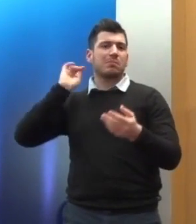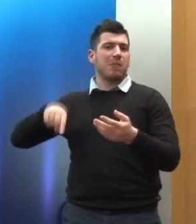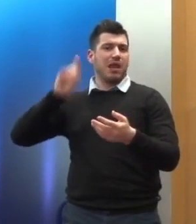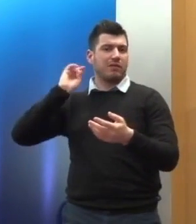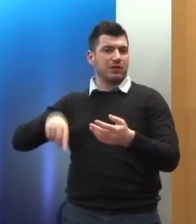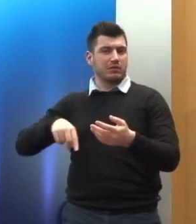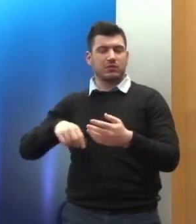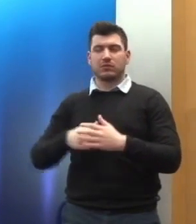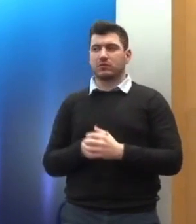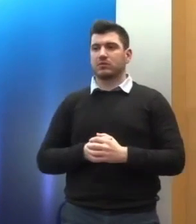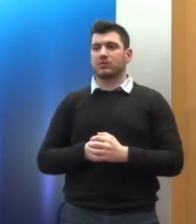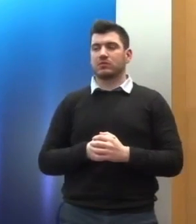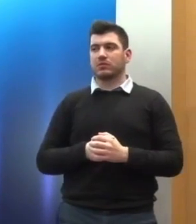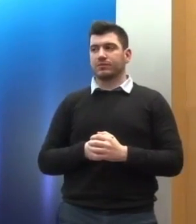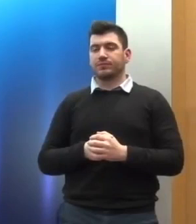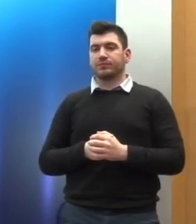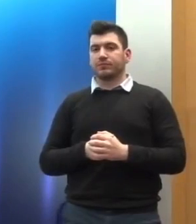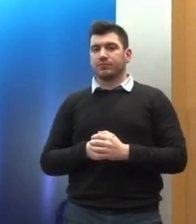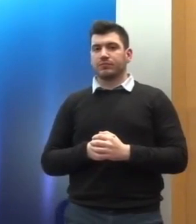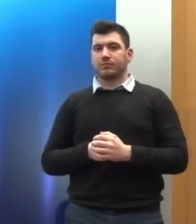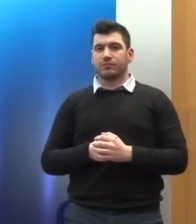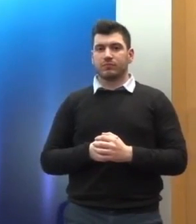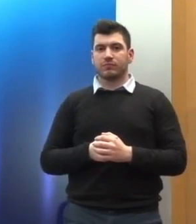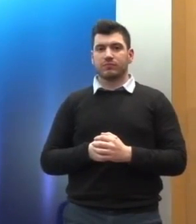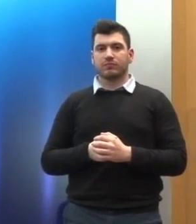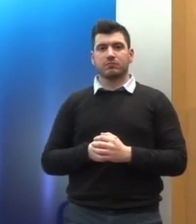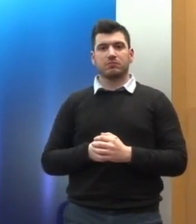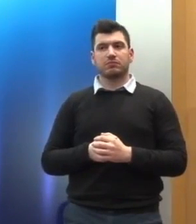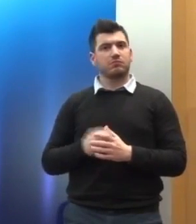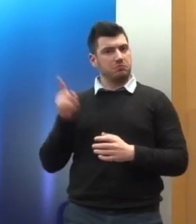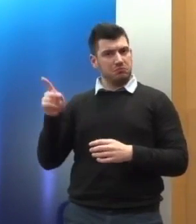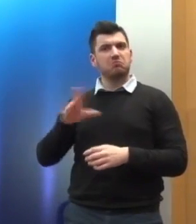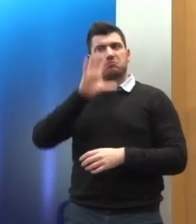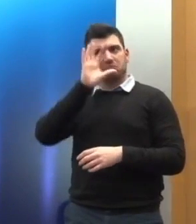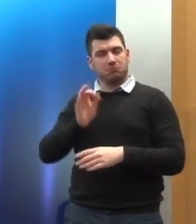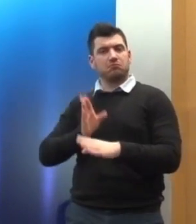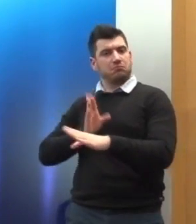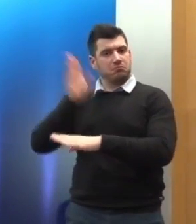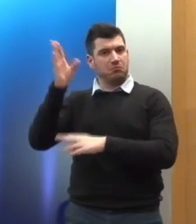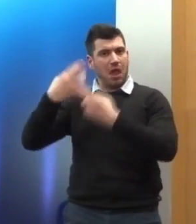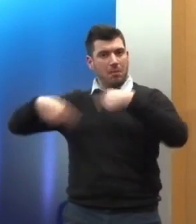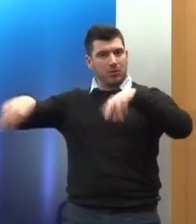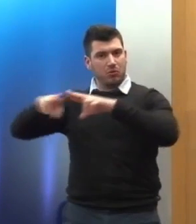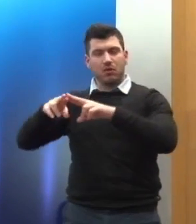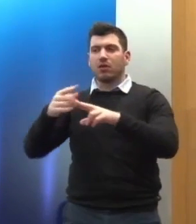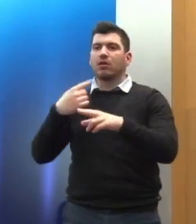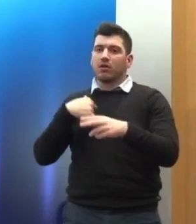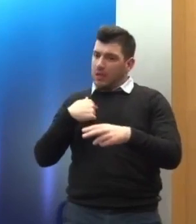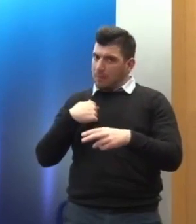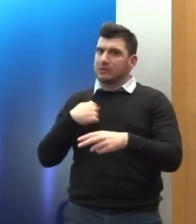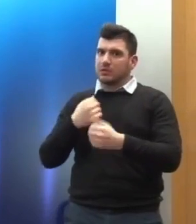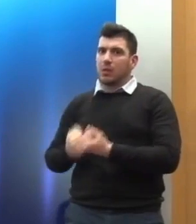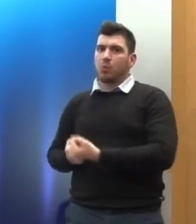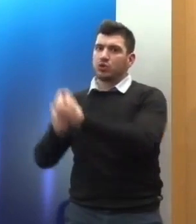ευθαρσώς τοποθετήθηκα ενώπιον της Επιτροπής ότι θεωρούμε και εμείς ότι οι διατάκες αυτές προσβάλλουν τον